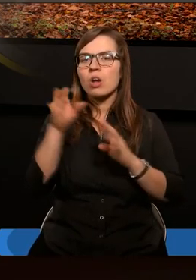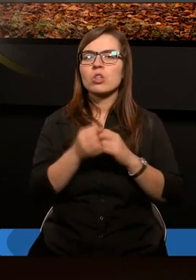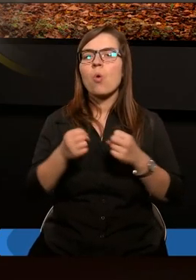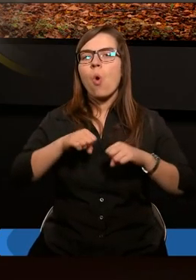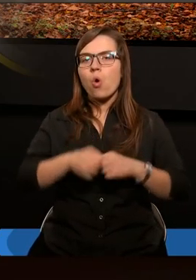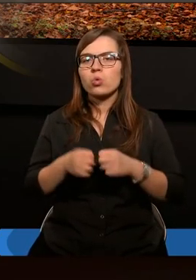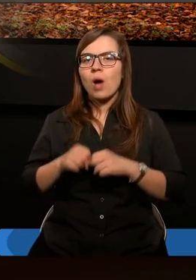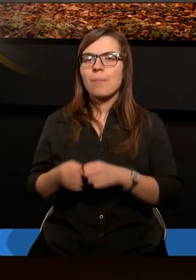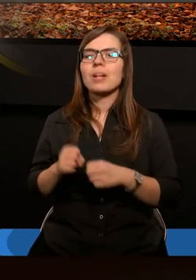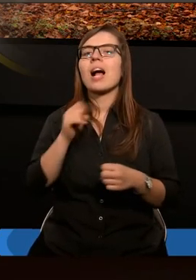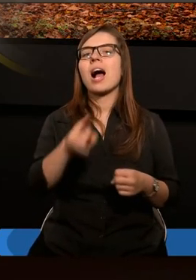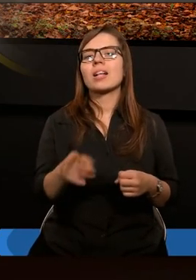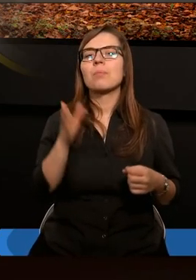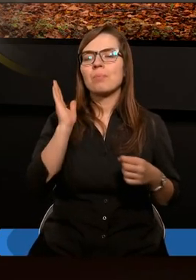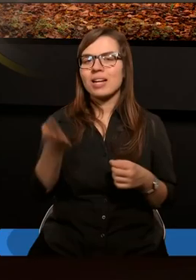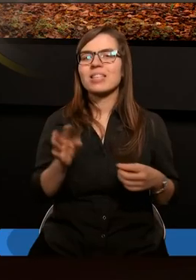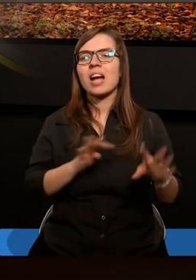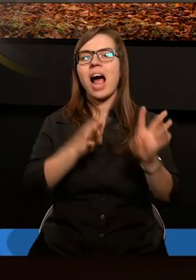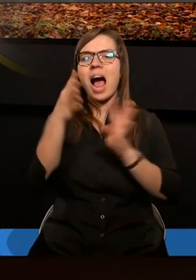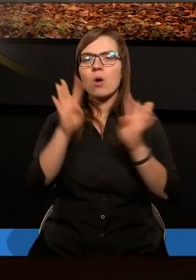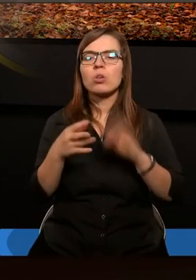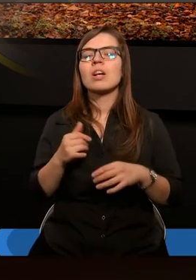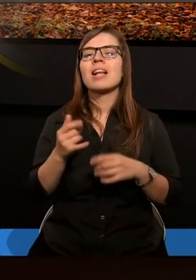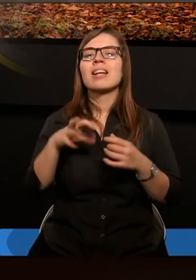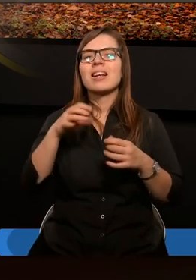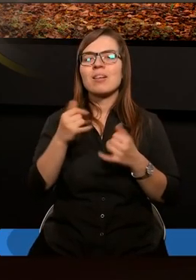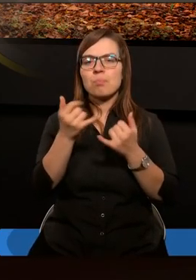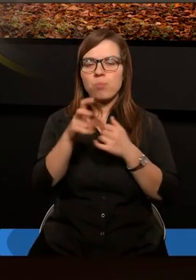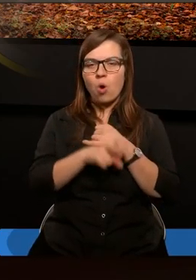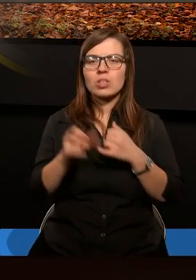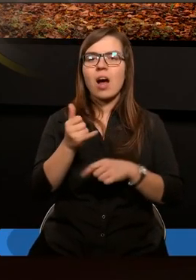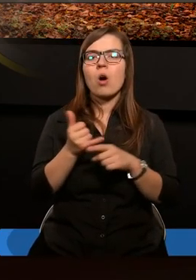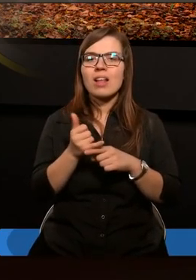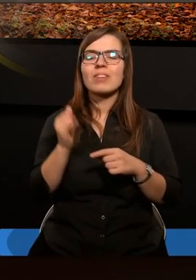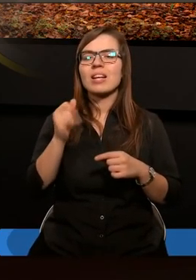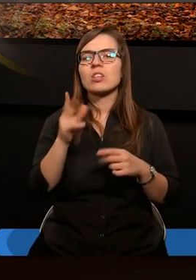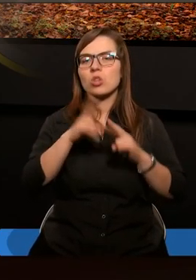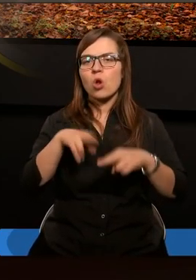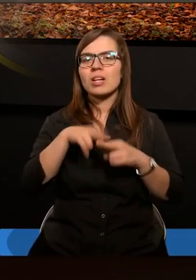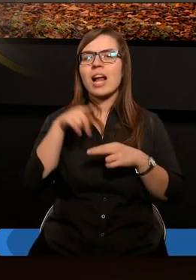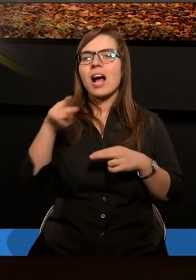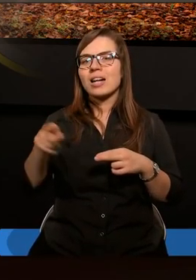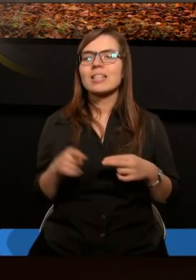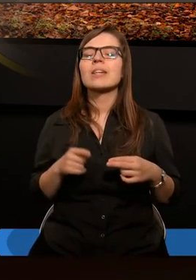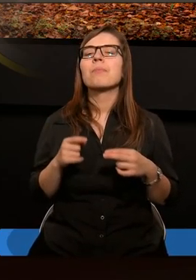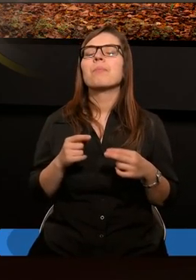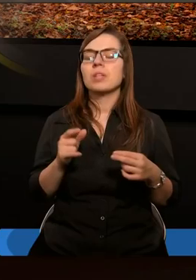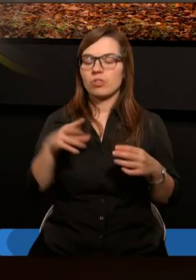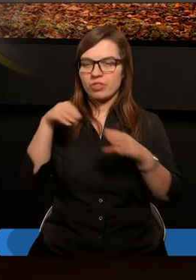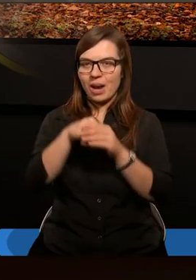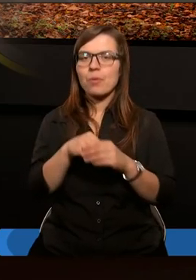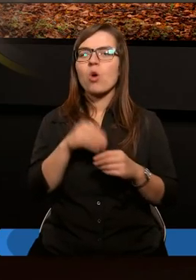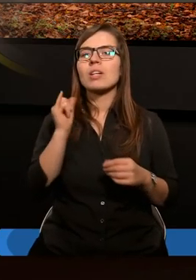zostały odłamane, a ty będąc gałązką drzewa oliwnego, dzikiego drzewa oliwnego, zostałeś na nich miejsce